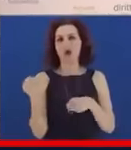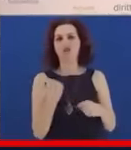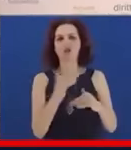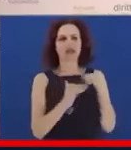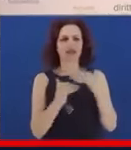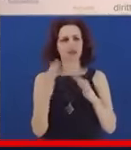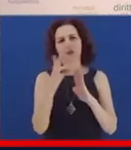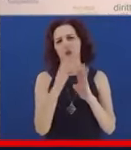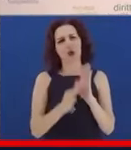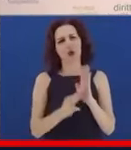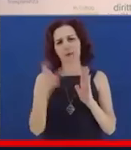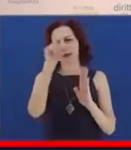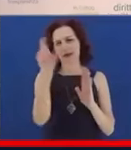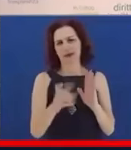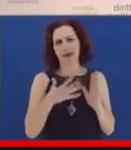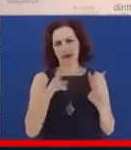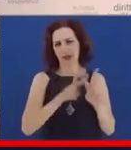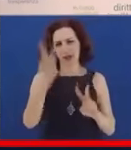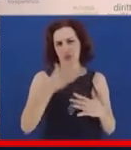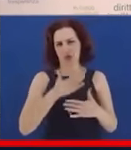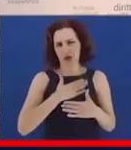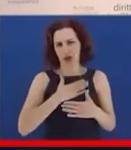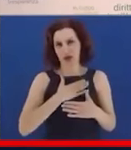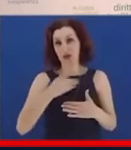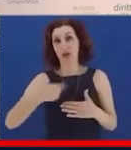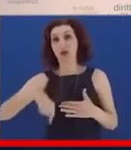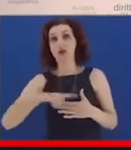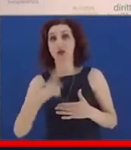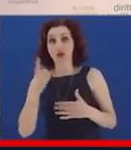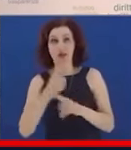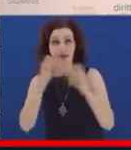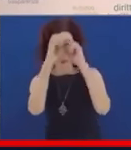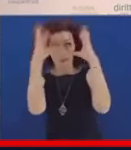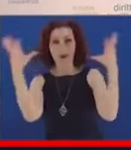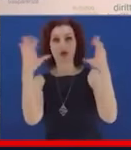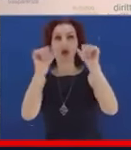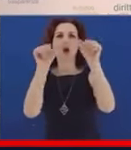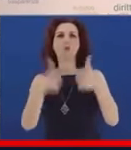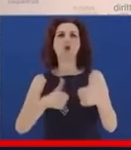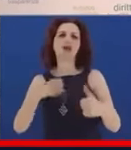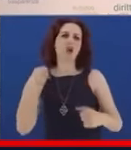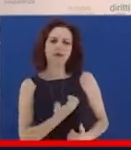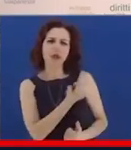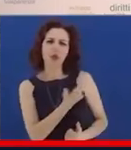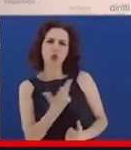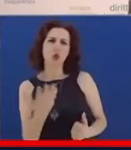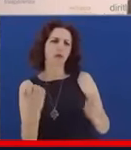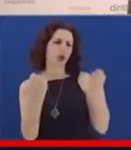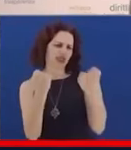Noi dovevamo anche immaginare un modello di velocizzazione per la realizzazione di queste infrastrutture,